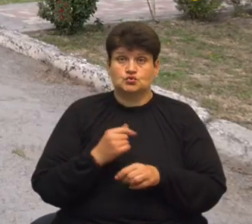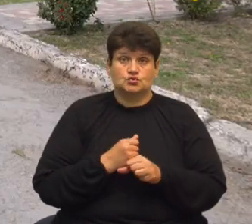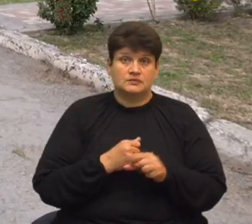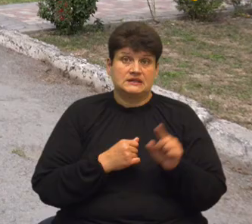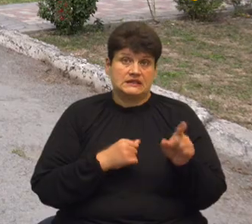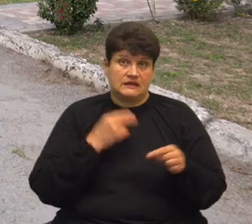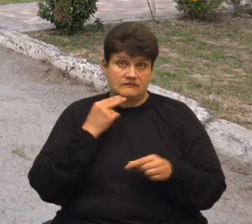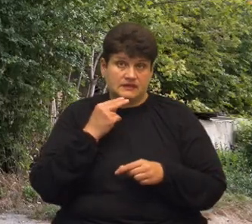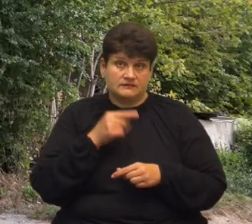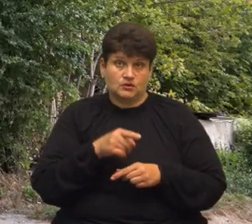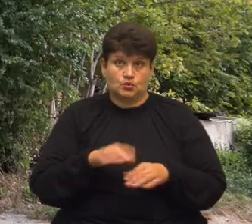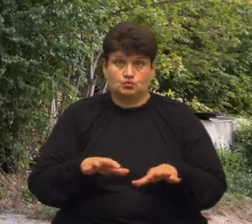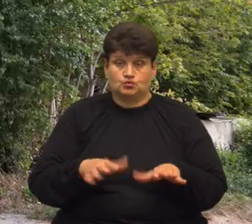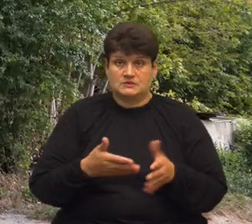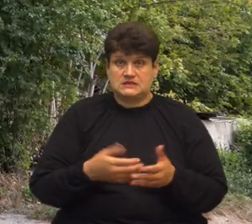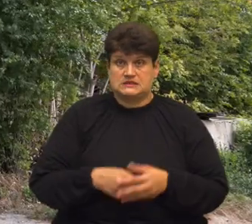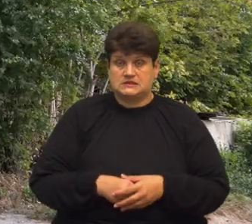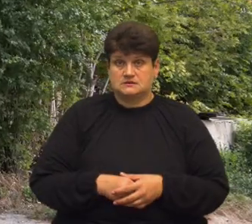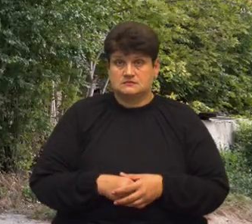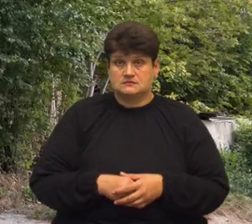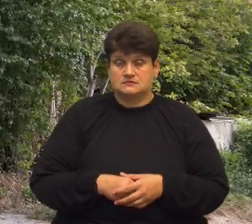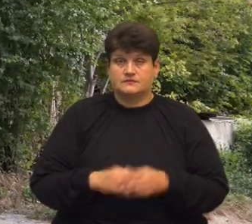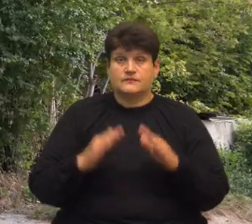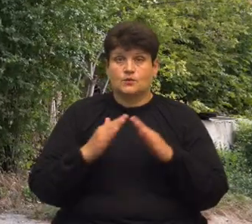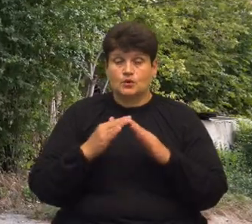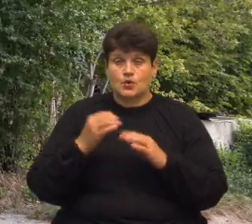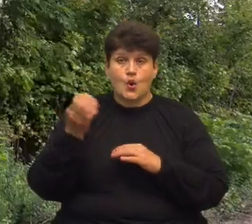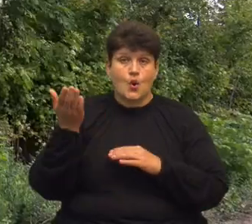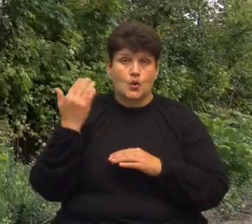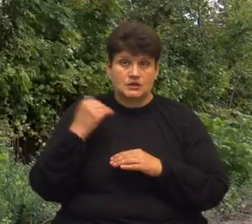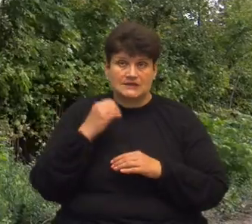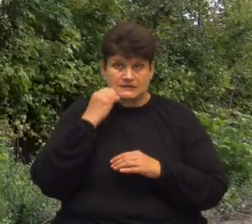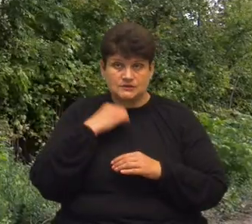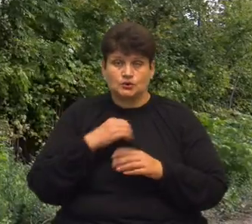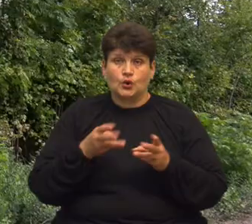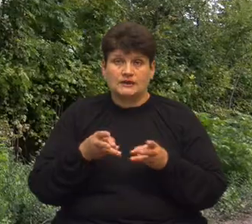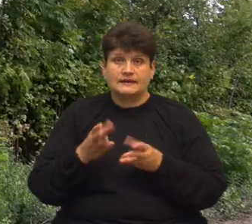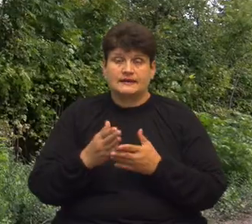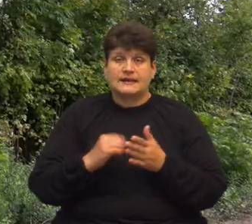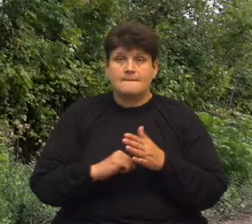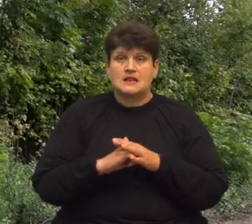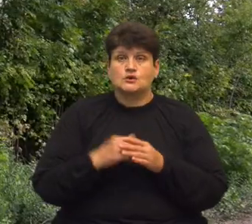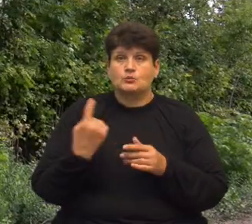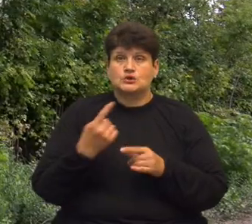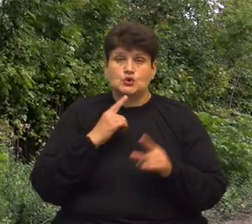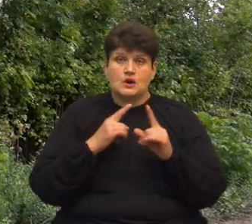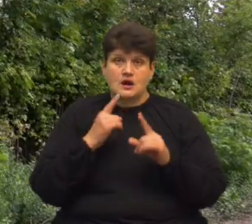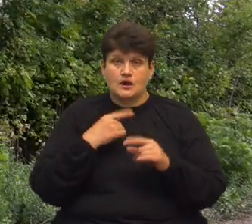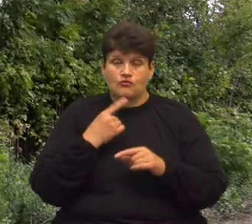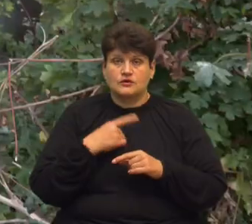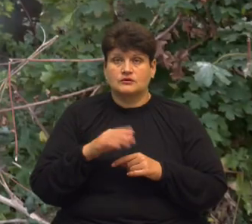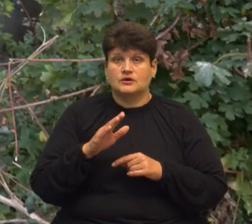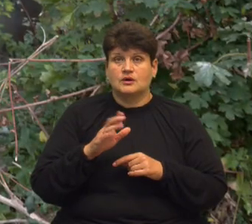ефективніше на тому місці. Будівля колишньої котельні перебуває на балансі обласної ради, розповідає Богдан